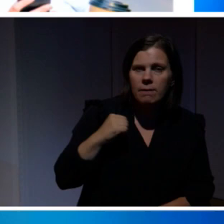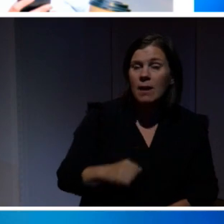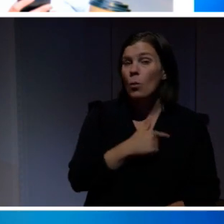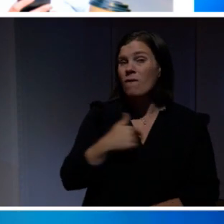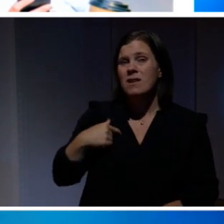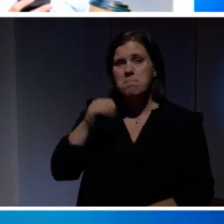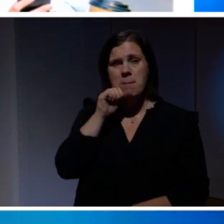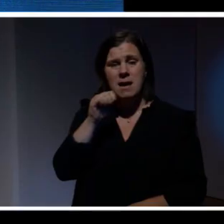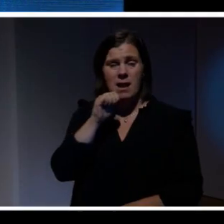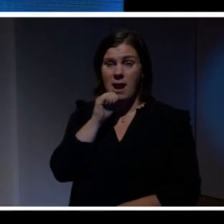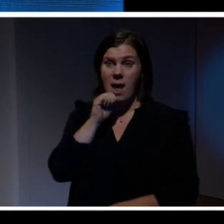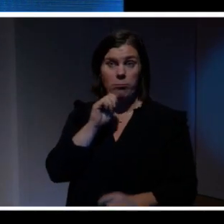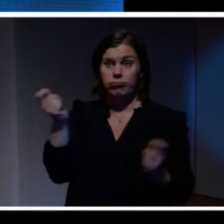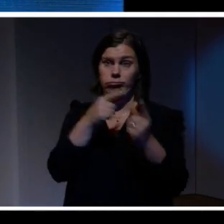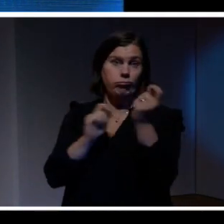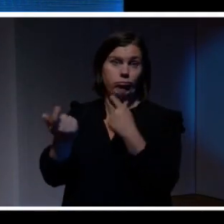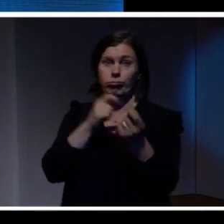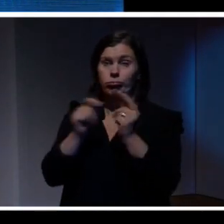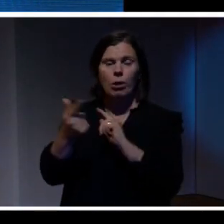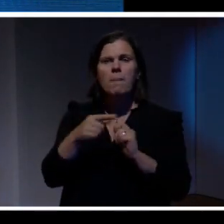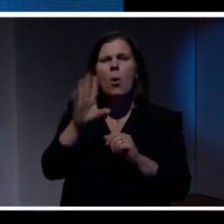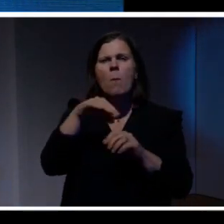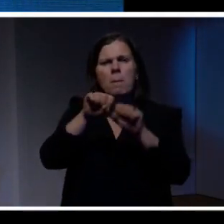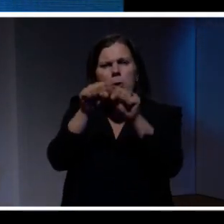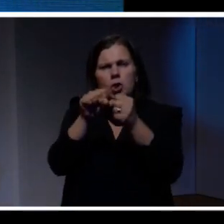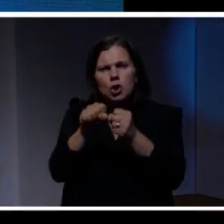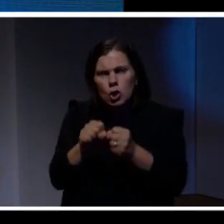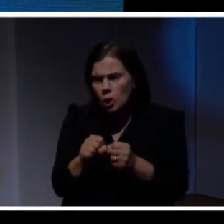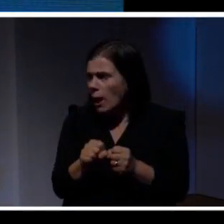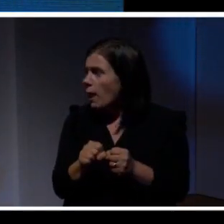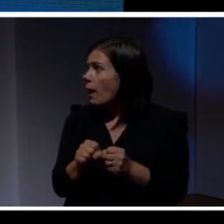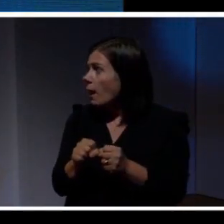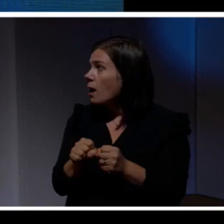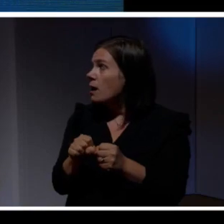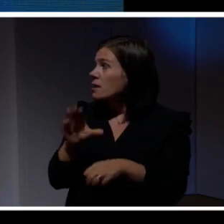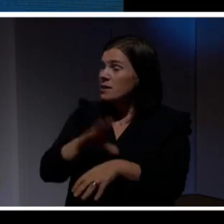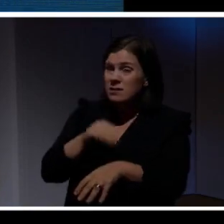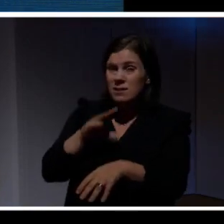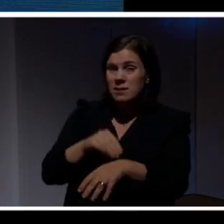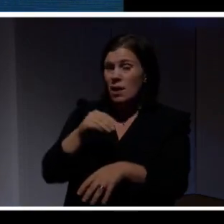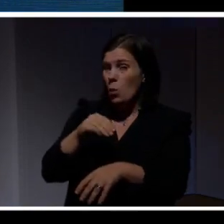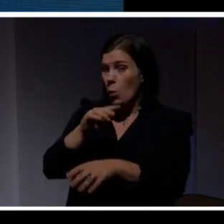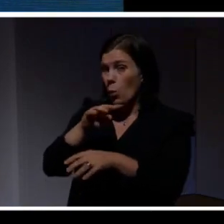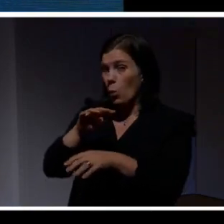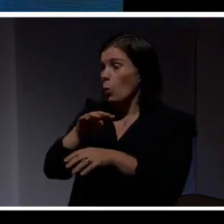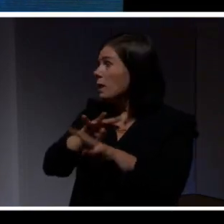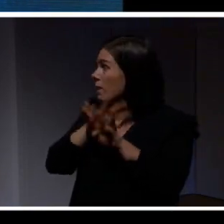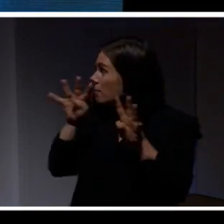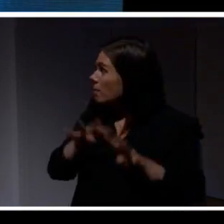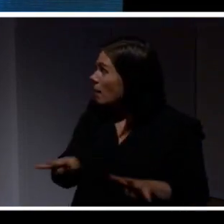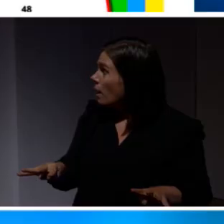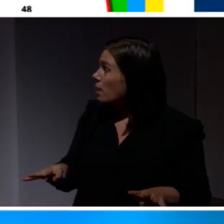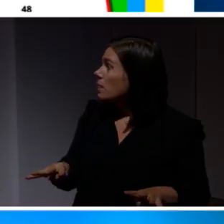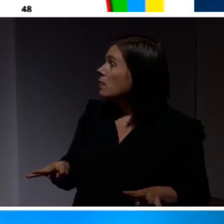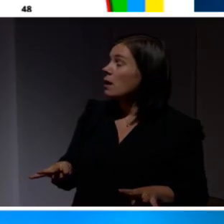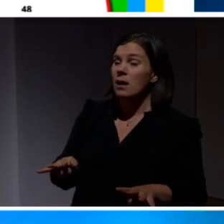mejlar i princip allihopa. Men om man bryter ner det lite grann, det här är från Svenskan och internet förra året. Och då